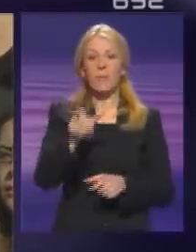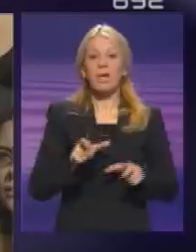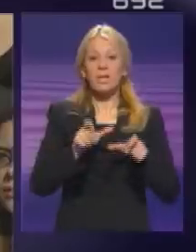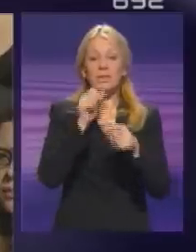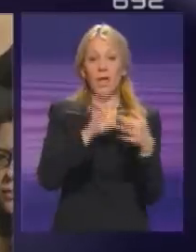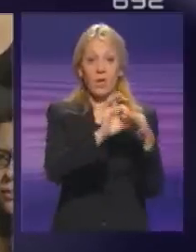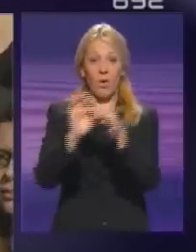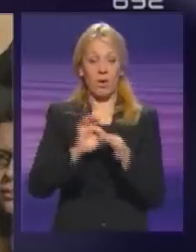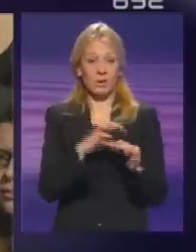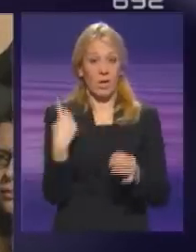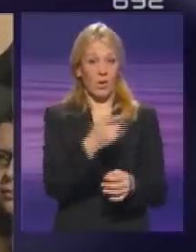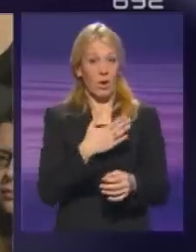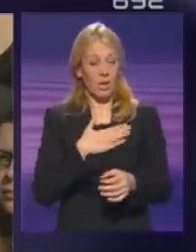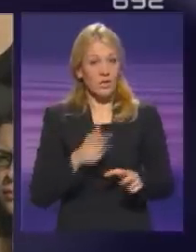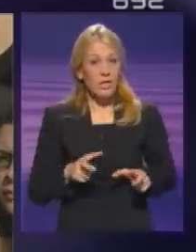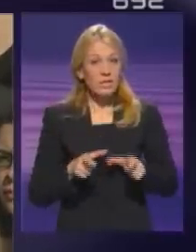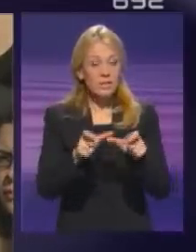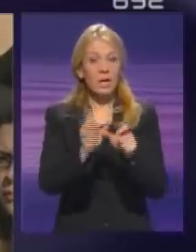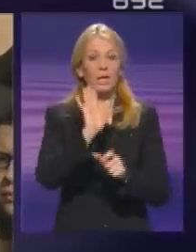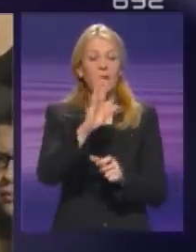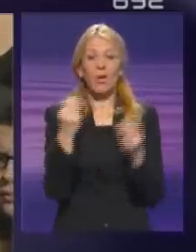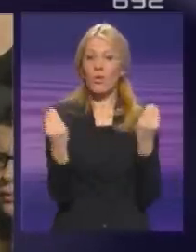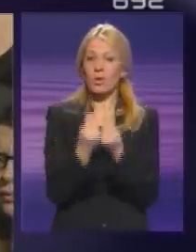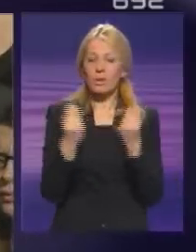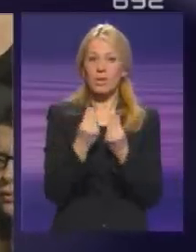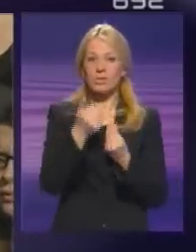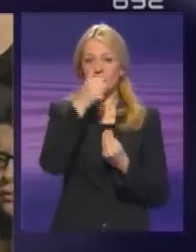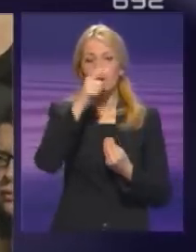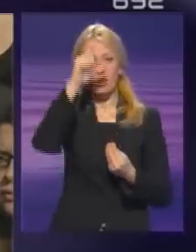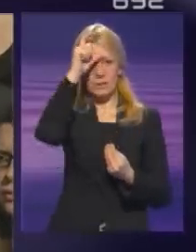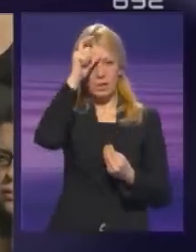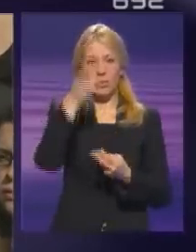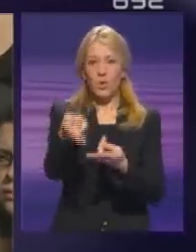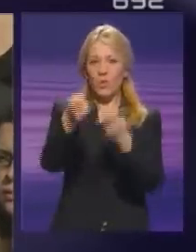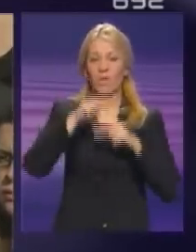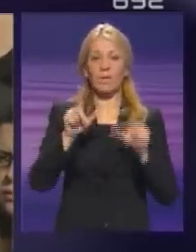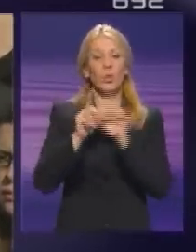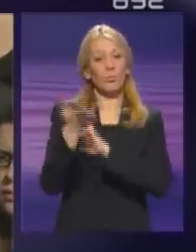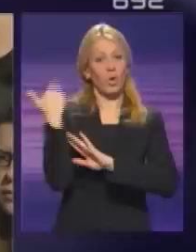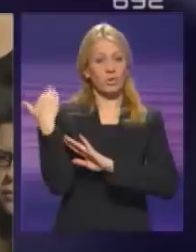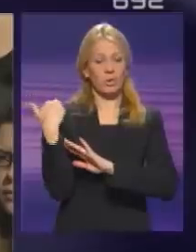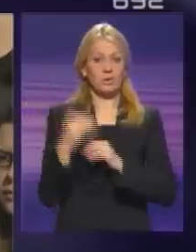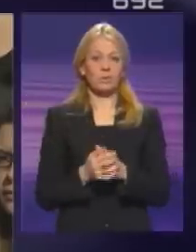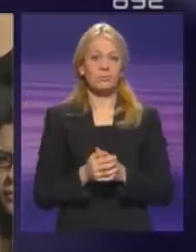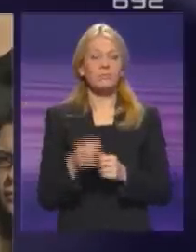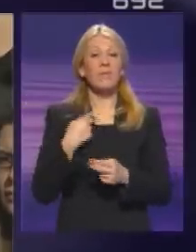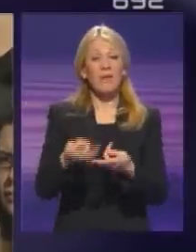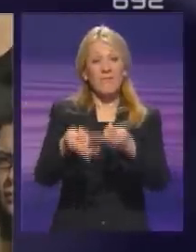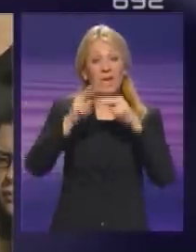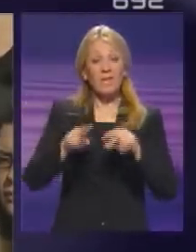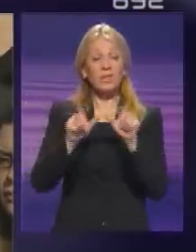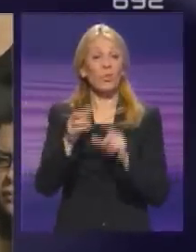koalicije oko naše stranke na tako nešto što Srbiju vraća u prošlost. Vraća u